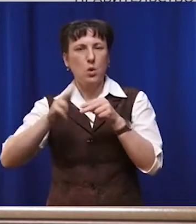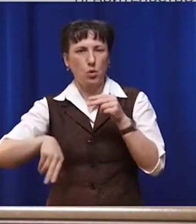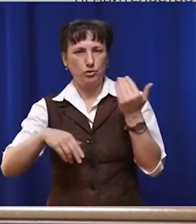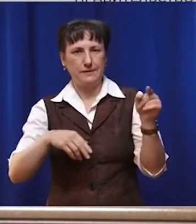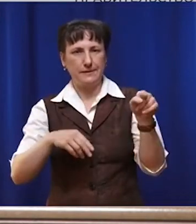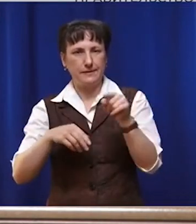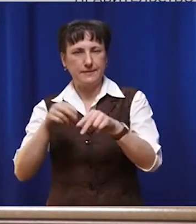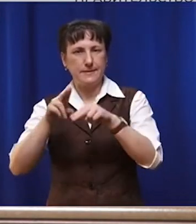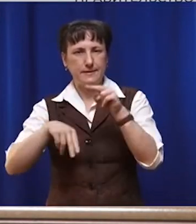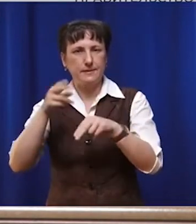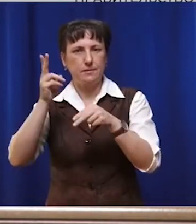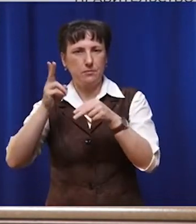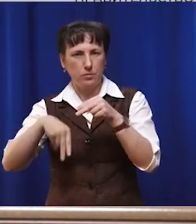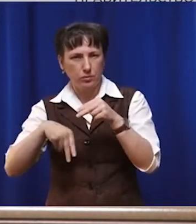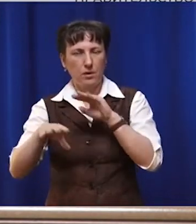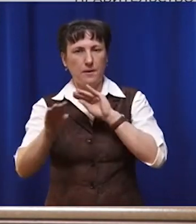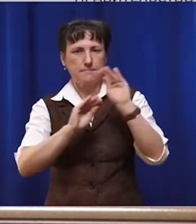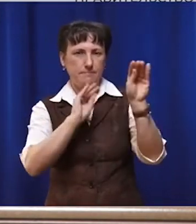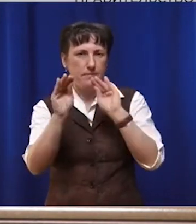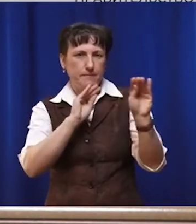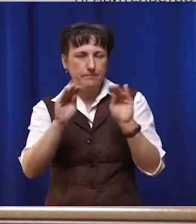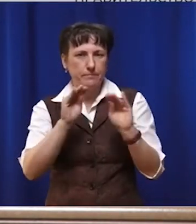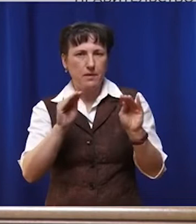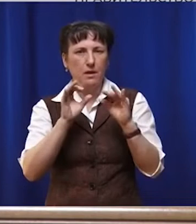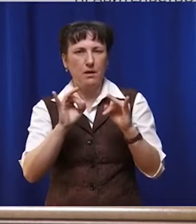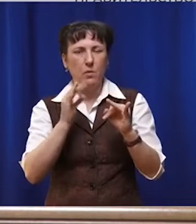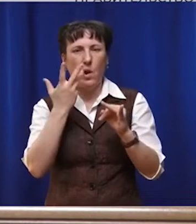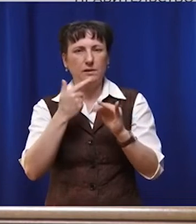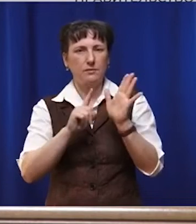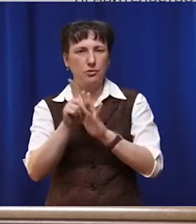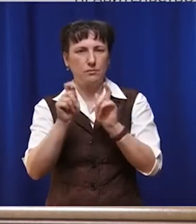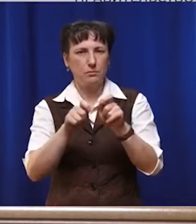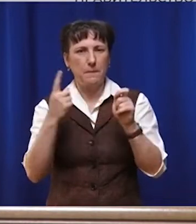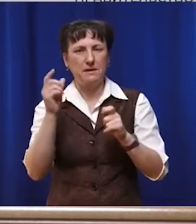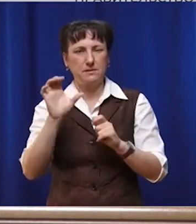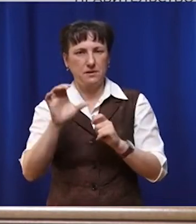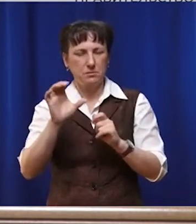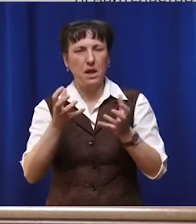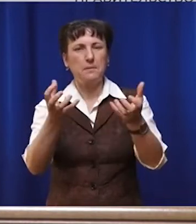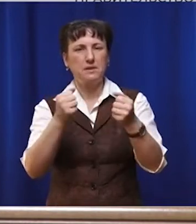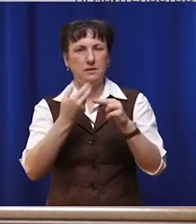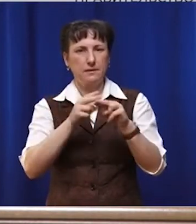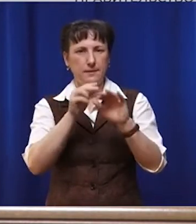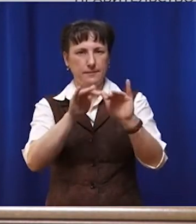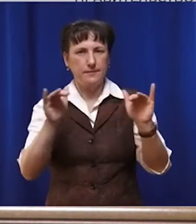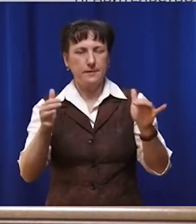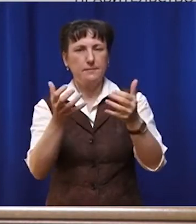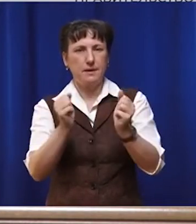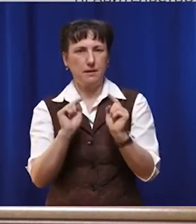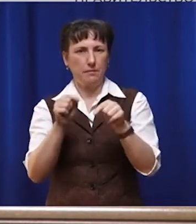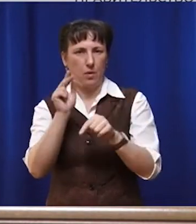строительство комплектацию и в день знаний принять учеников в новое здание